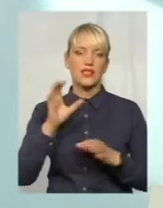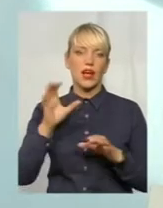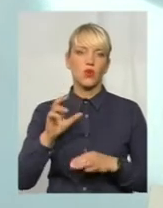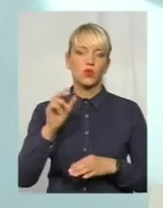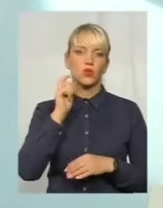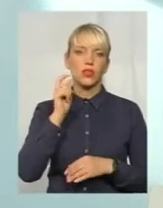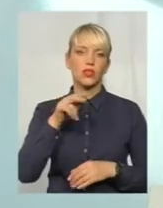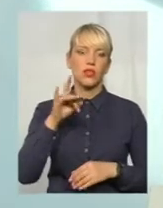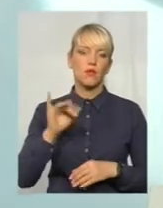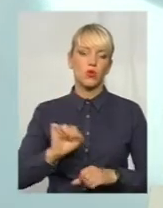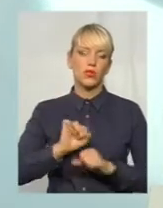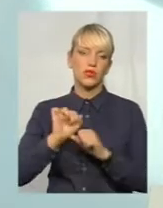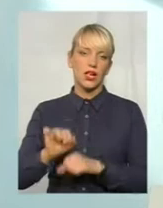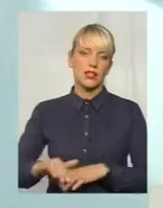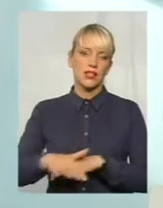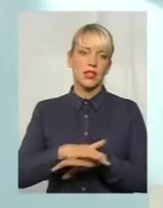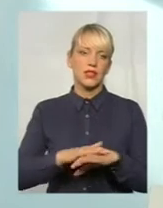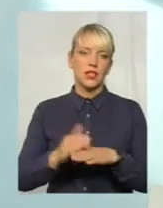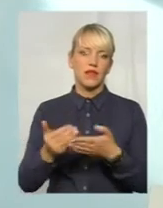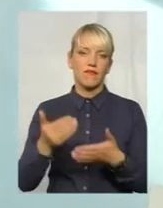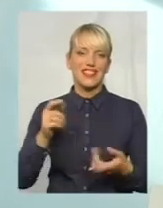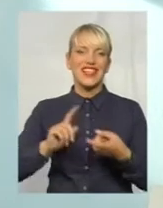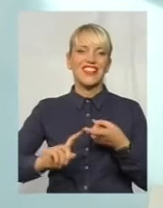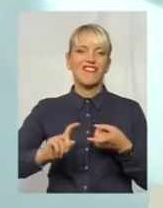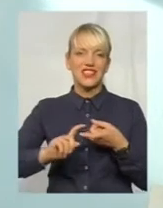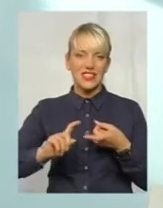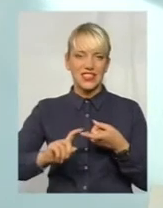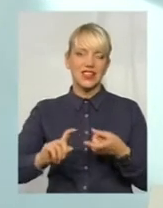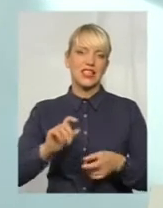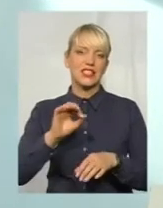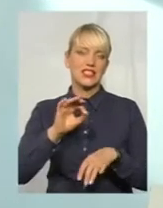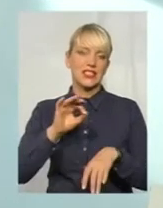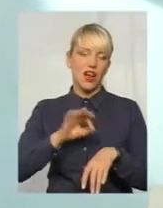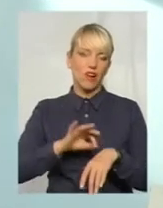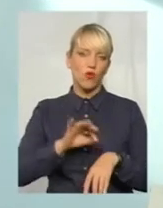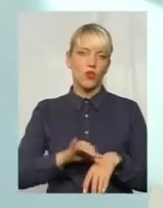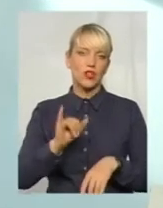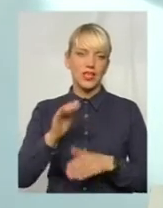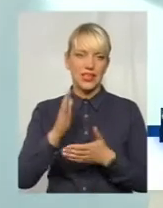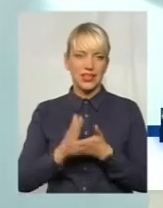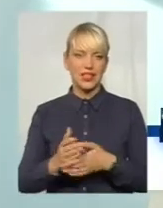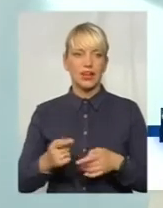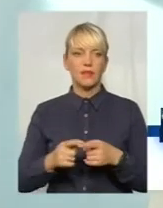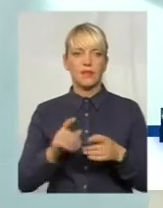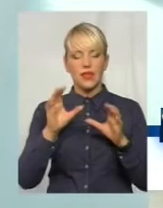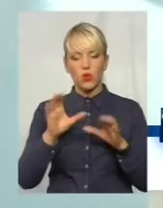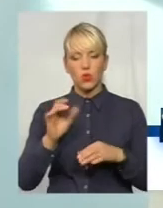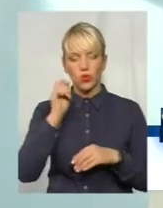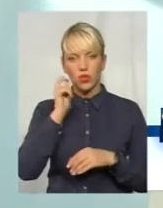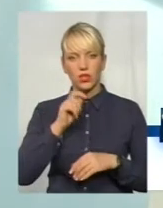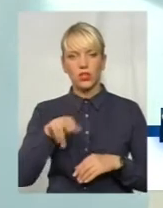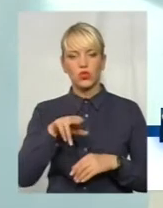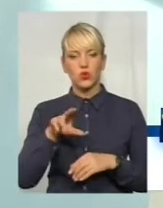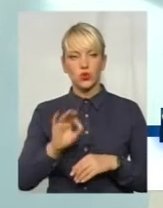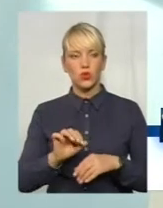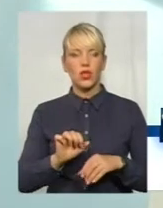щодо захисту населення від інфекційних захворювань, і є закон України щодо захисту населення від такого